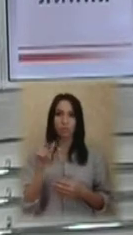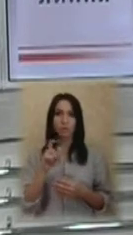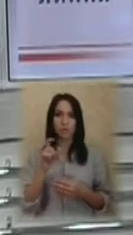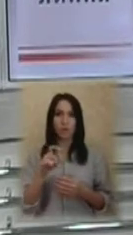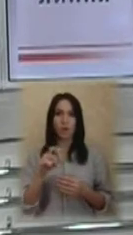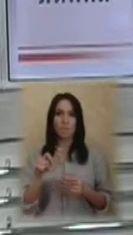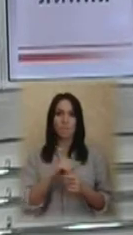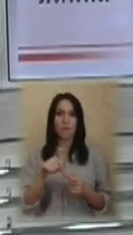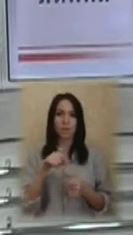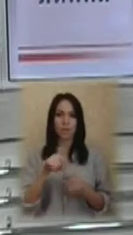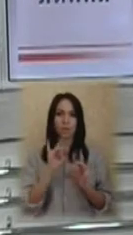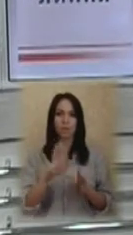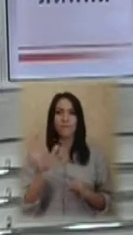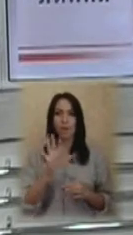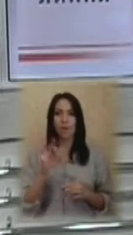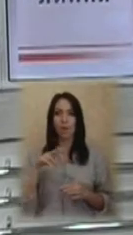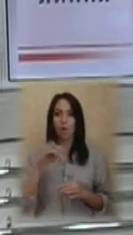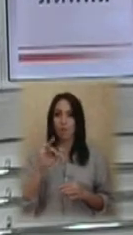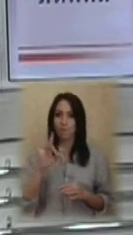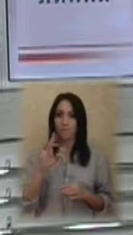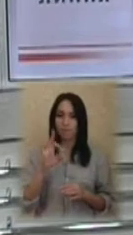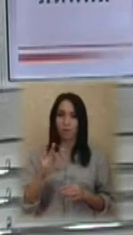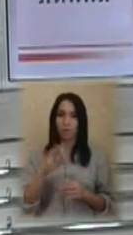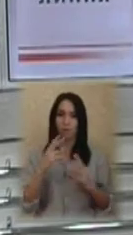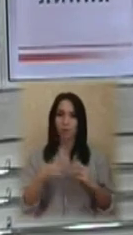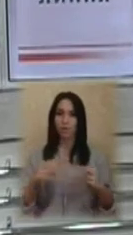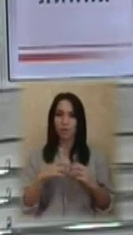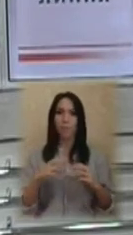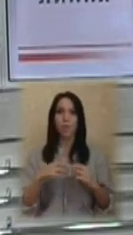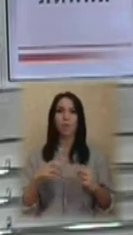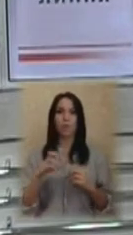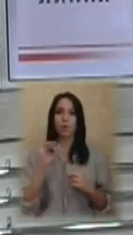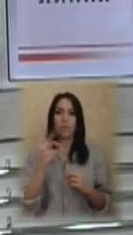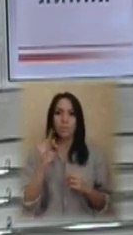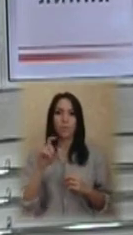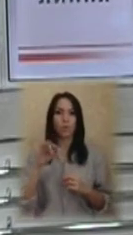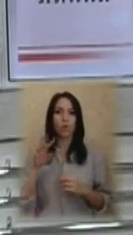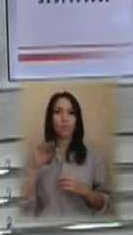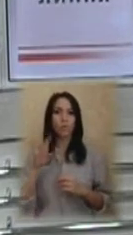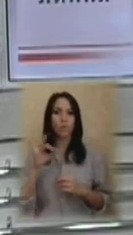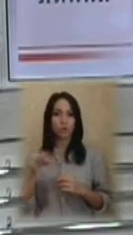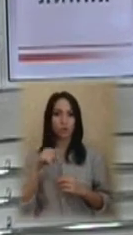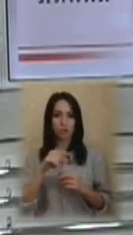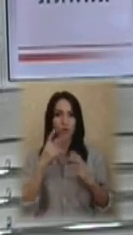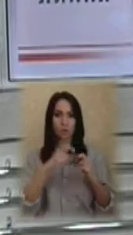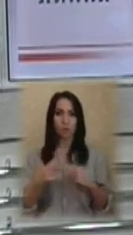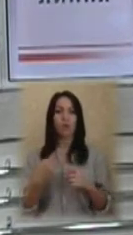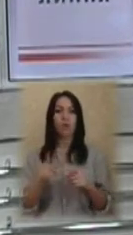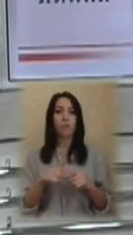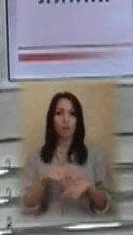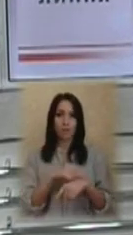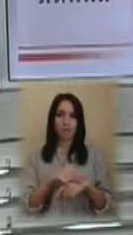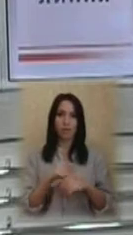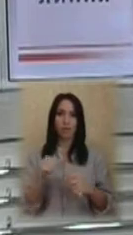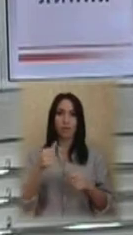Олефіренко, завідувач лабораторії біохімічних досліджень Херсонського державного аграрного університету, під час вживлення наместин